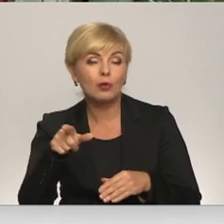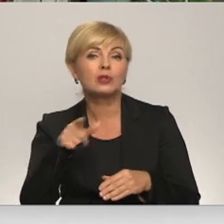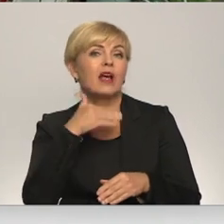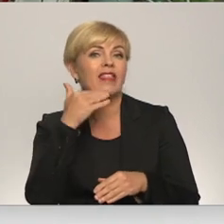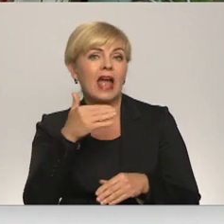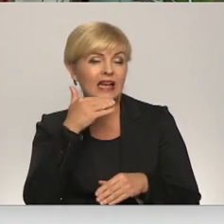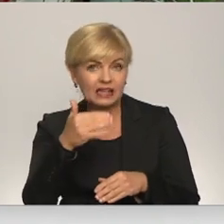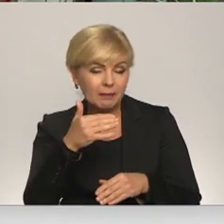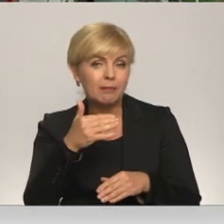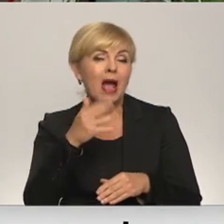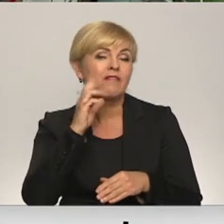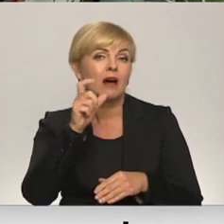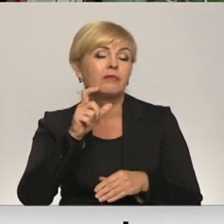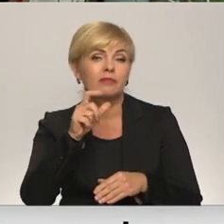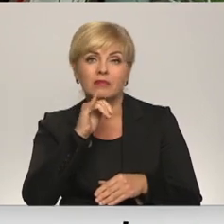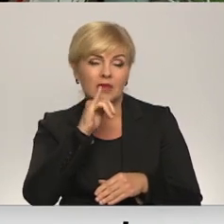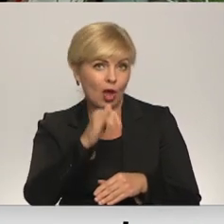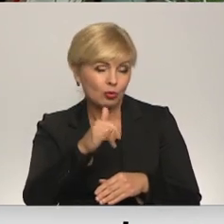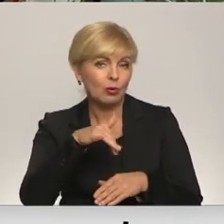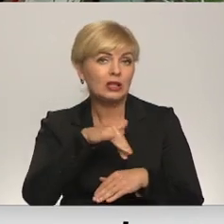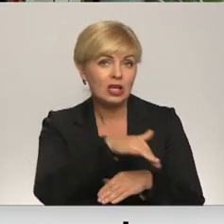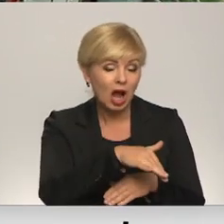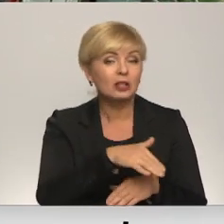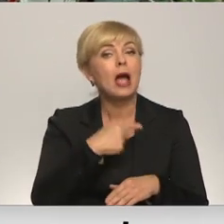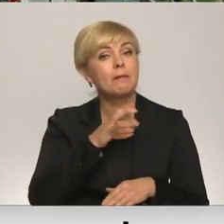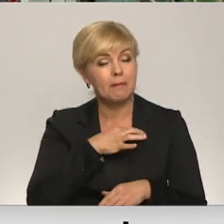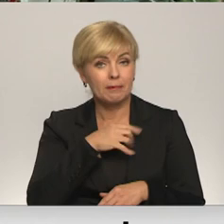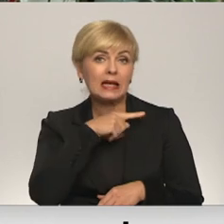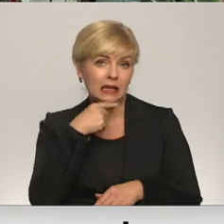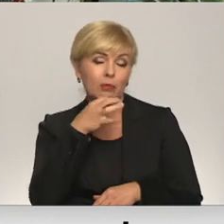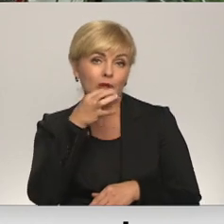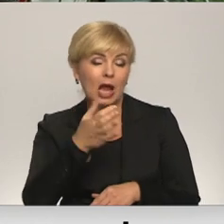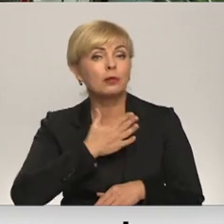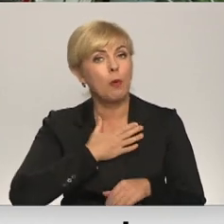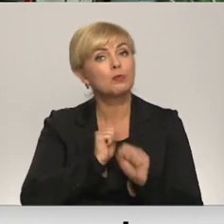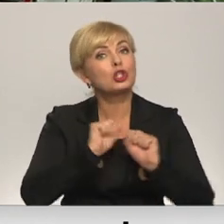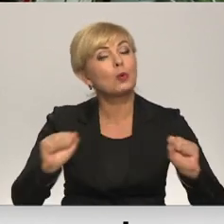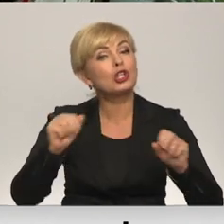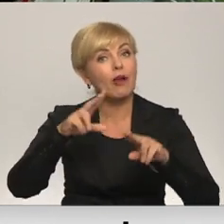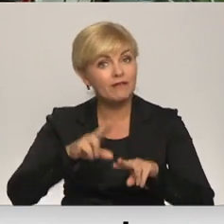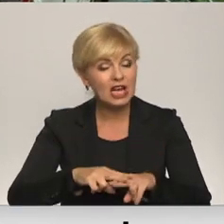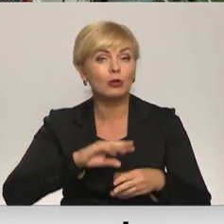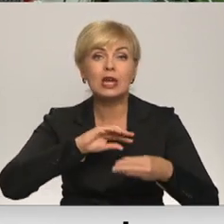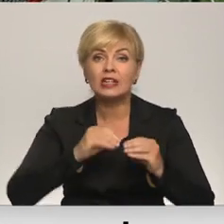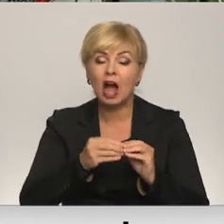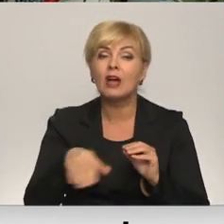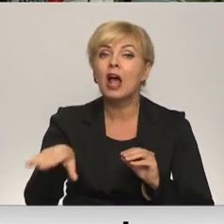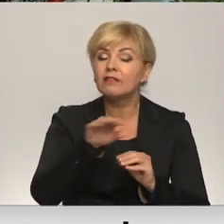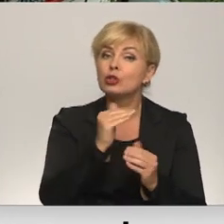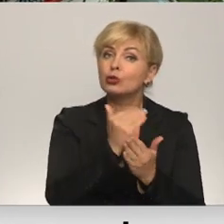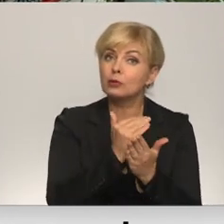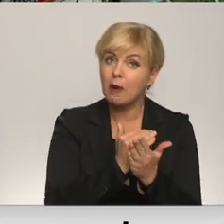mājas, bet es gribētu teikt, ka pie mums ir droša vide, jo mēs arī ievērojam visus drošības